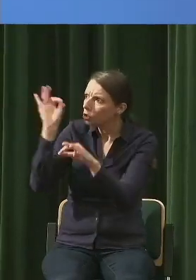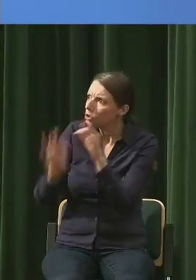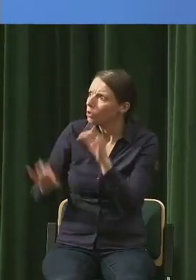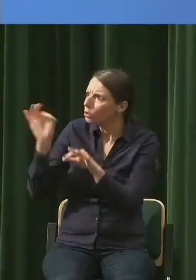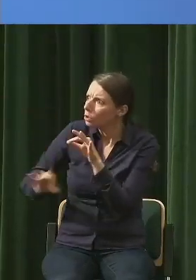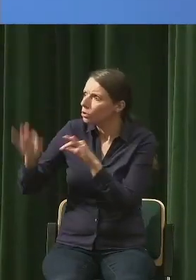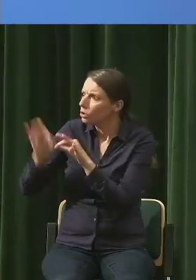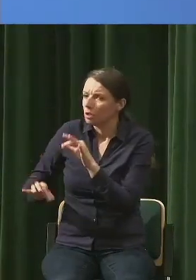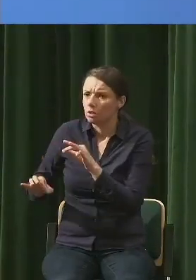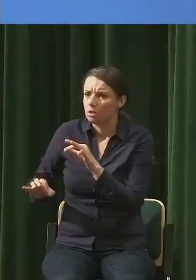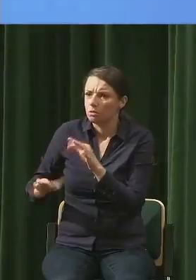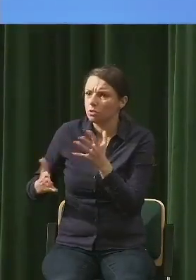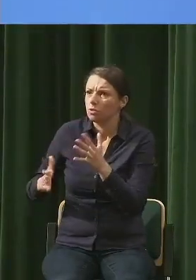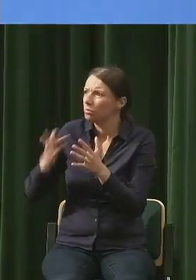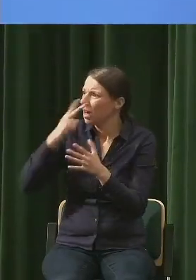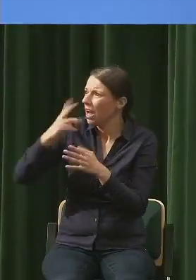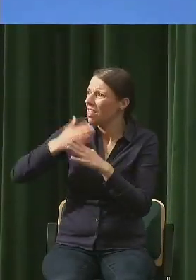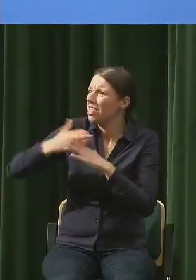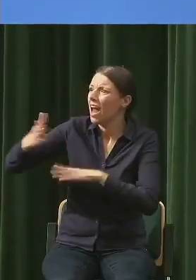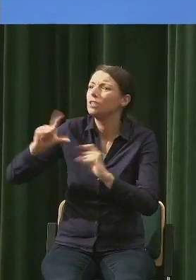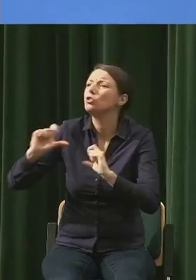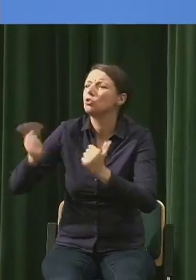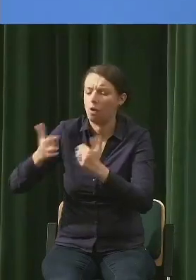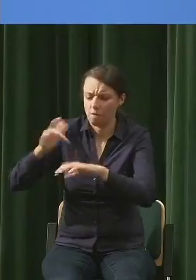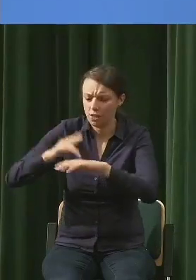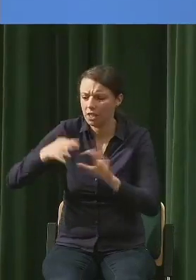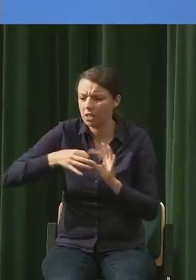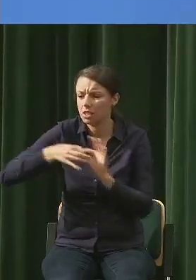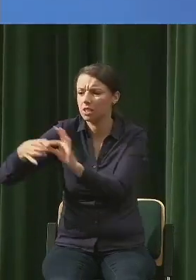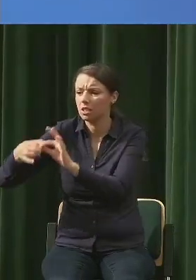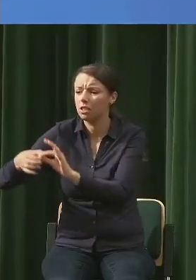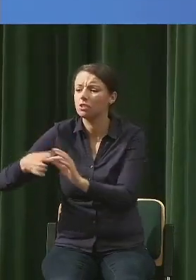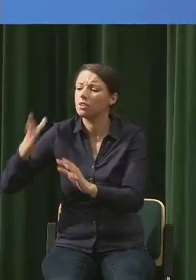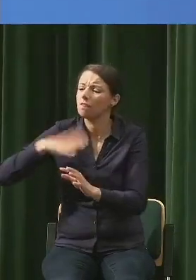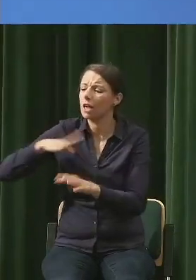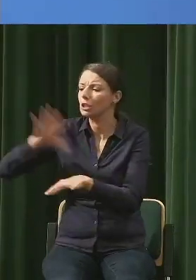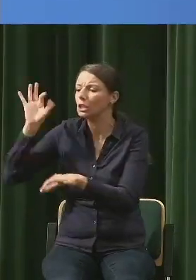Dalej. zobaczyć szerszą perspektywę, a nie skupiać się